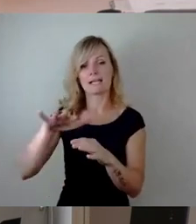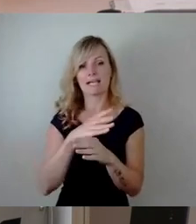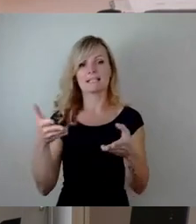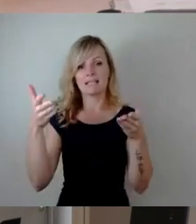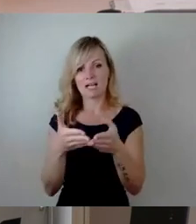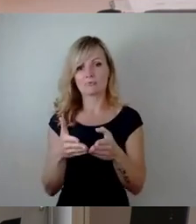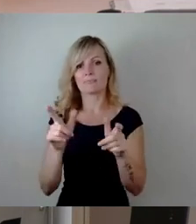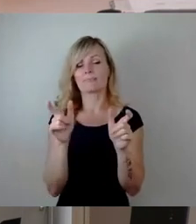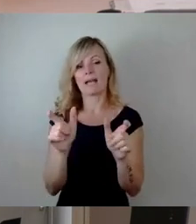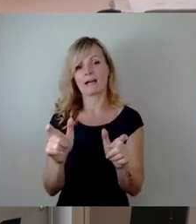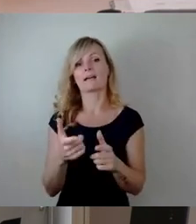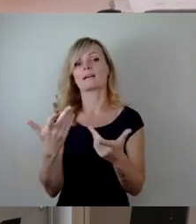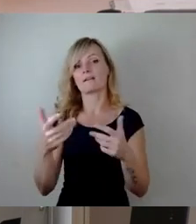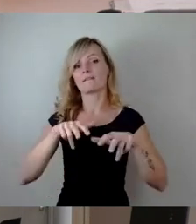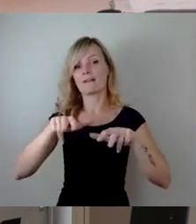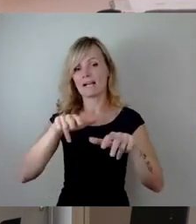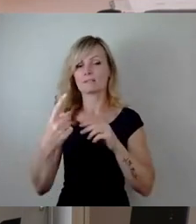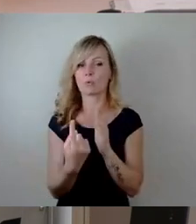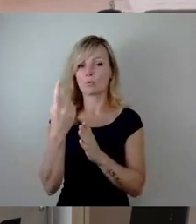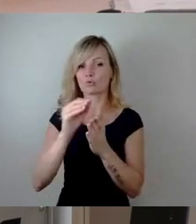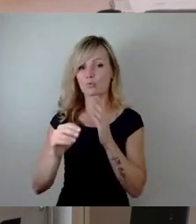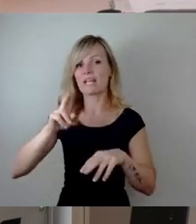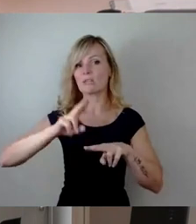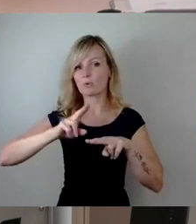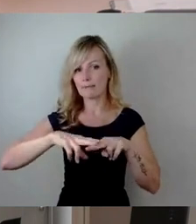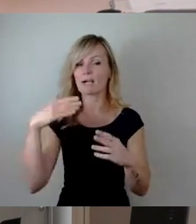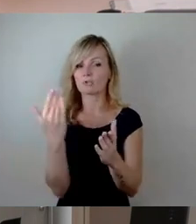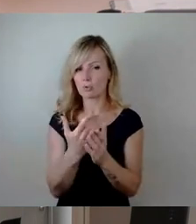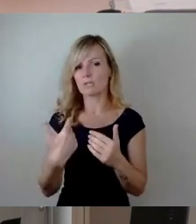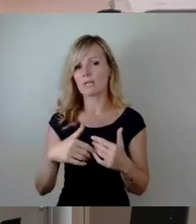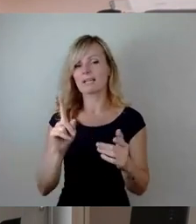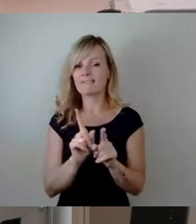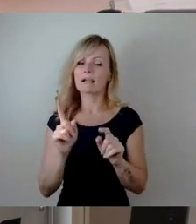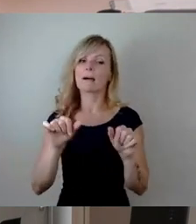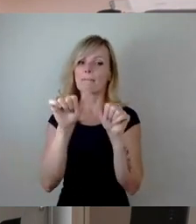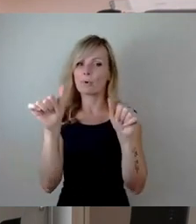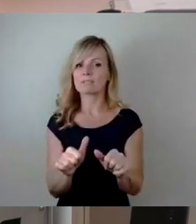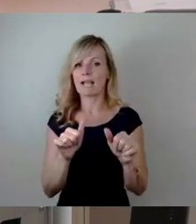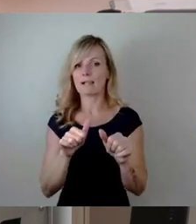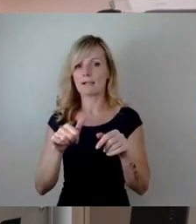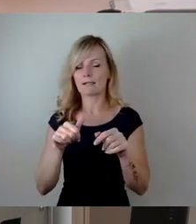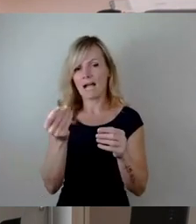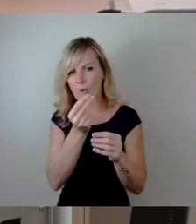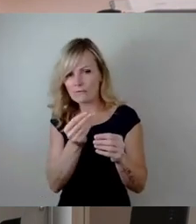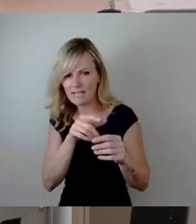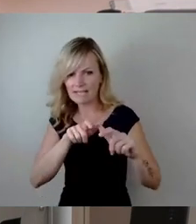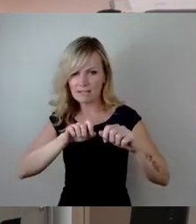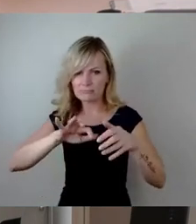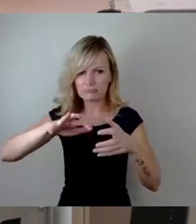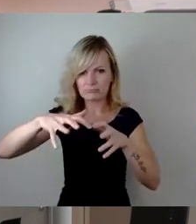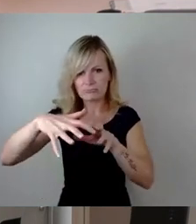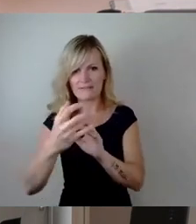Hochschule Nürnberg auch schon mal eine Modellierung anstellen lassen, was aktuell gerade das in der Elbe liegende Brückenteil